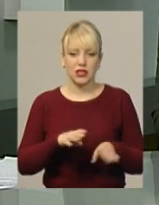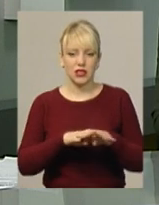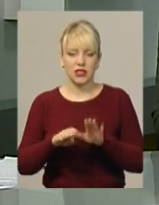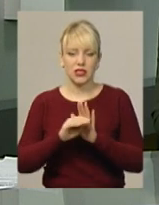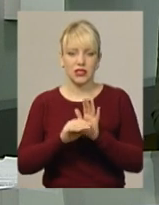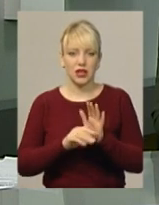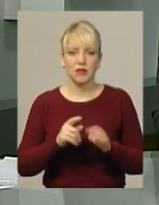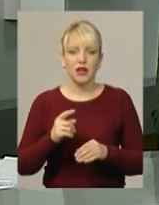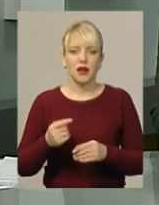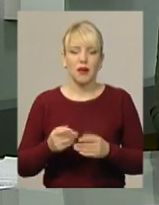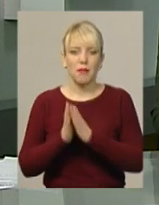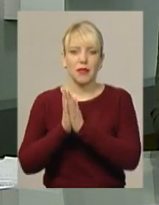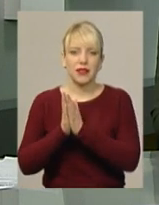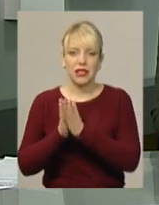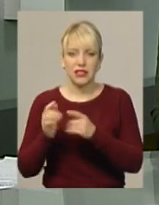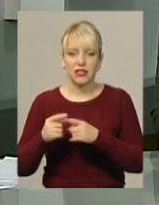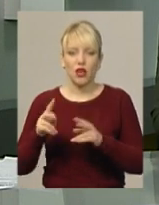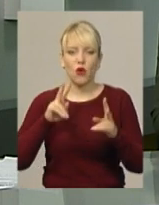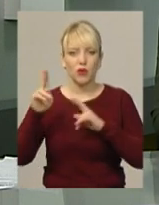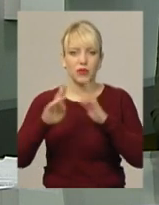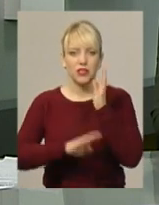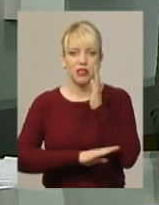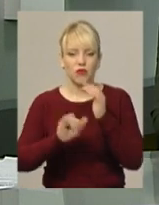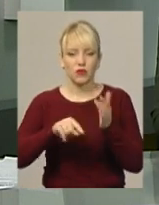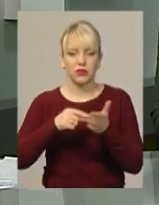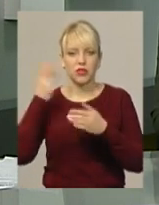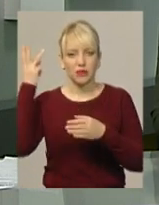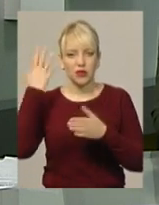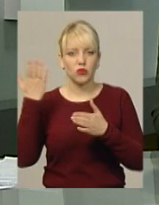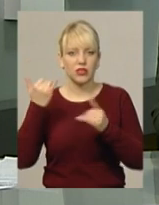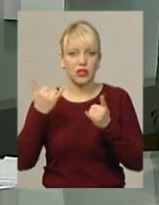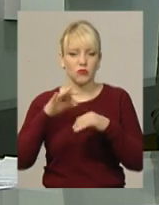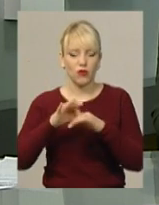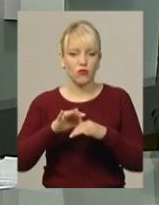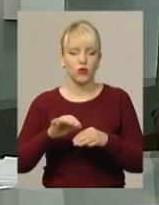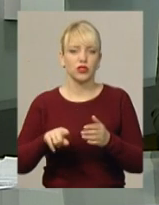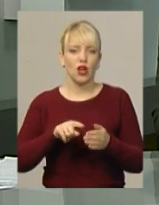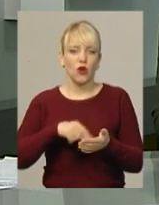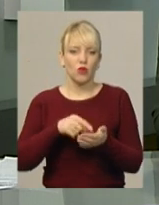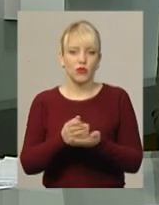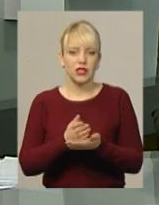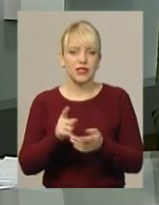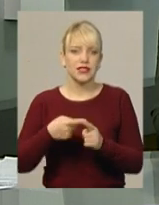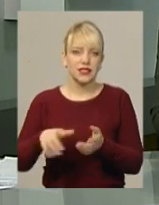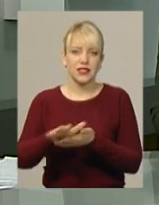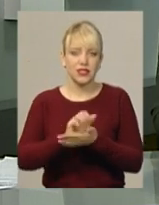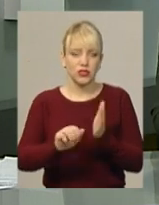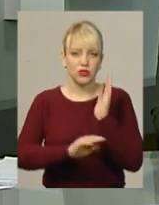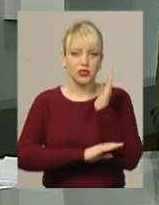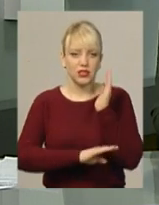місцевих петицій. На думку жінки, обрізка дерев у Хмельницькому, яку зараз проводять комунальники, призводить до знищення зелених насаджень.